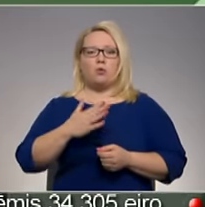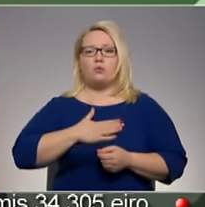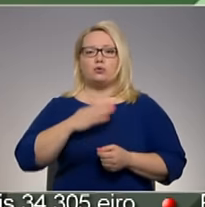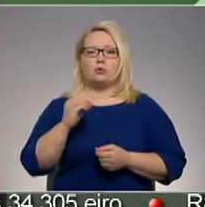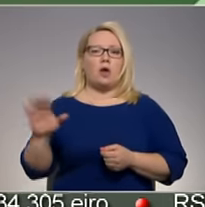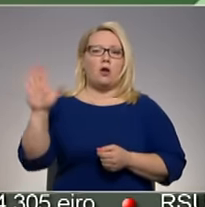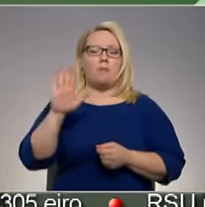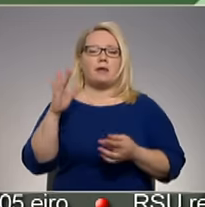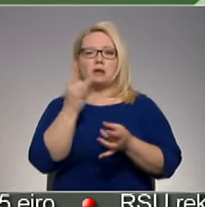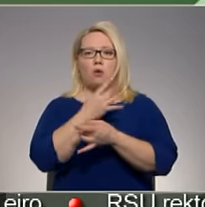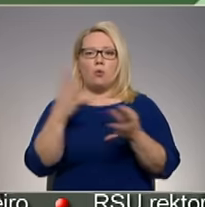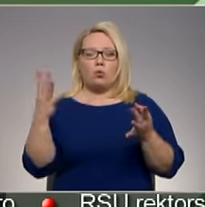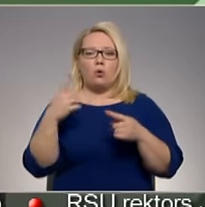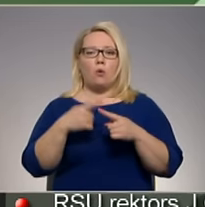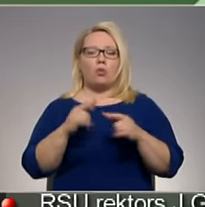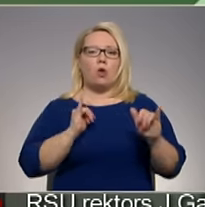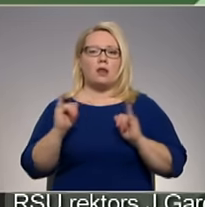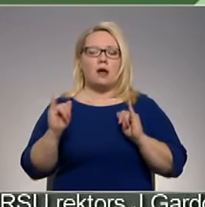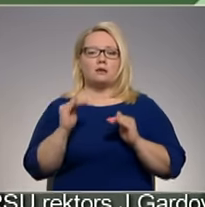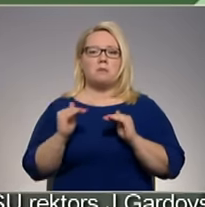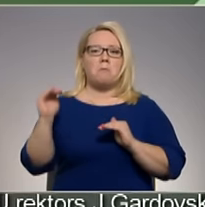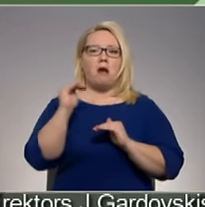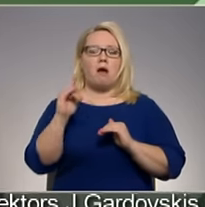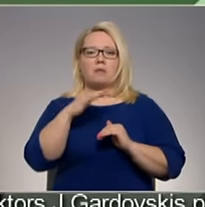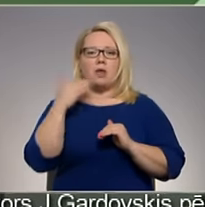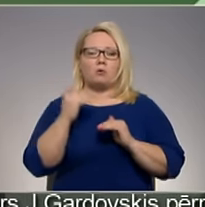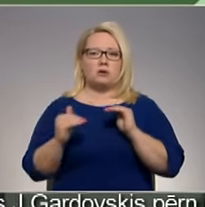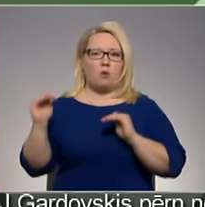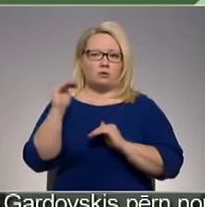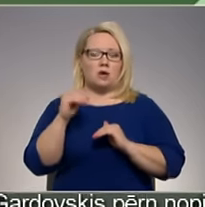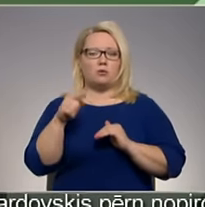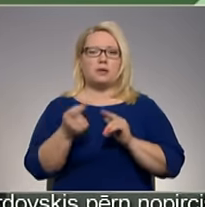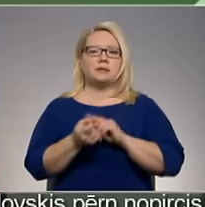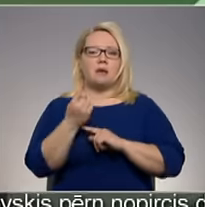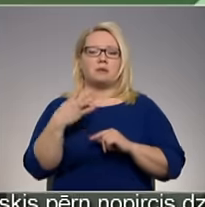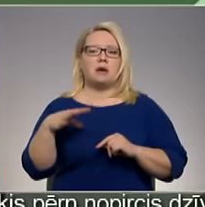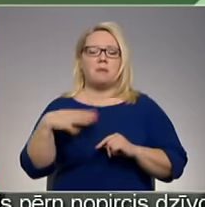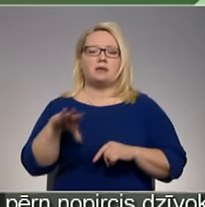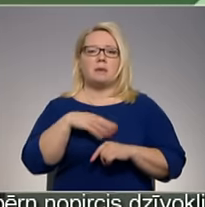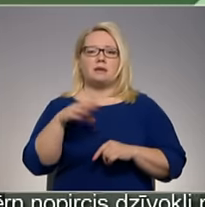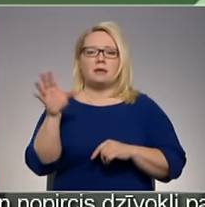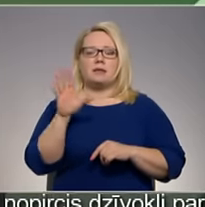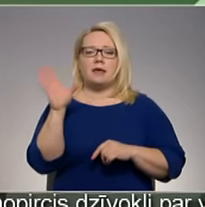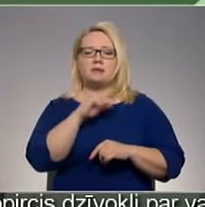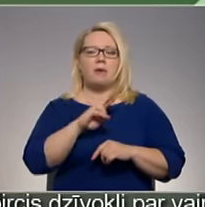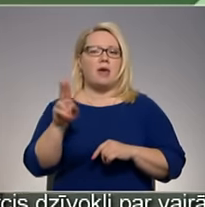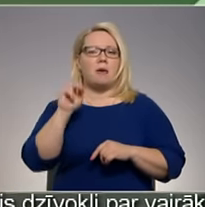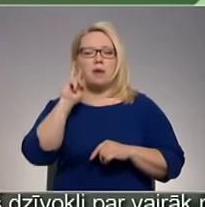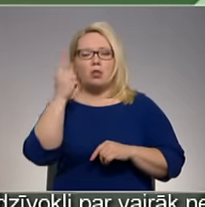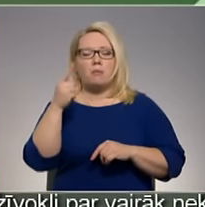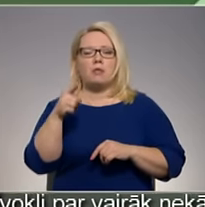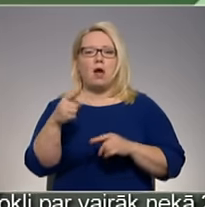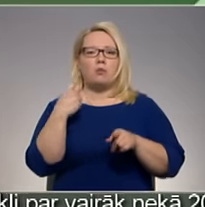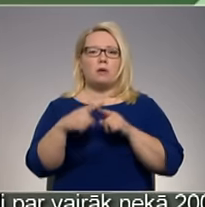europejskā kultūra un tolerances pakāp ir daudz augstāk, un tas ir iemesls, kādēļ mēs nespējam iedomāties tādu